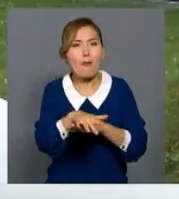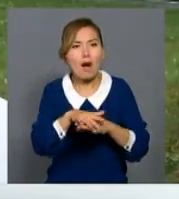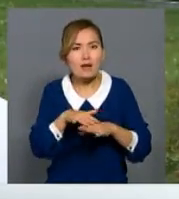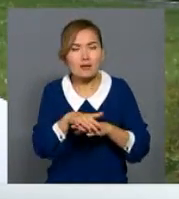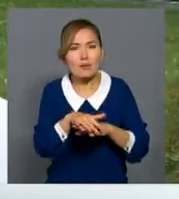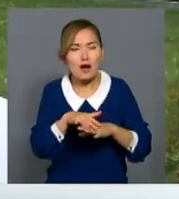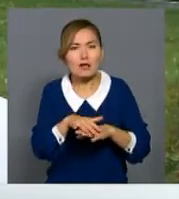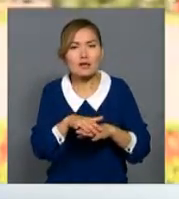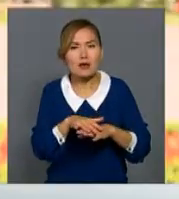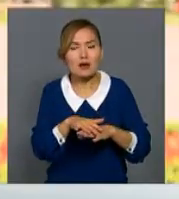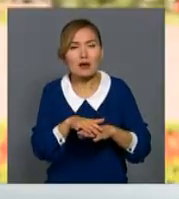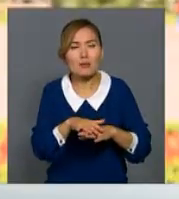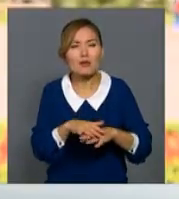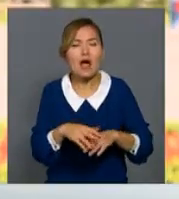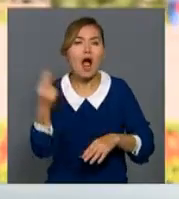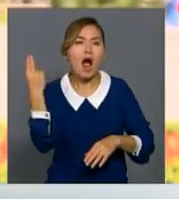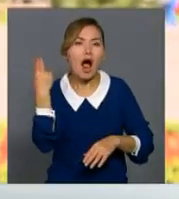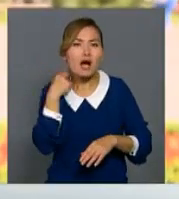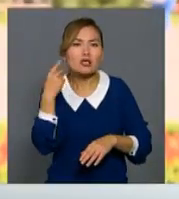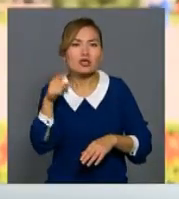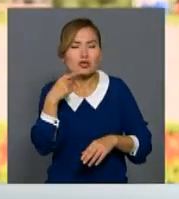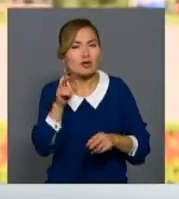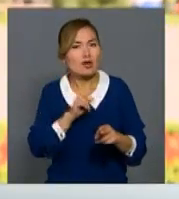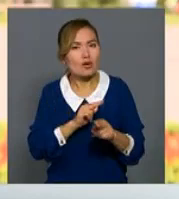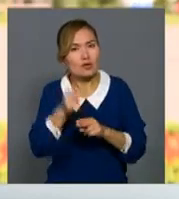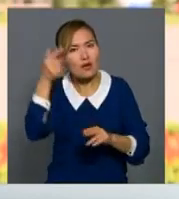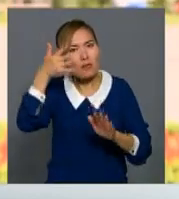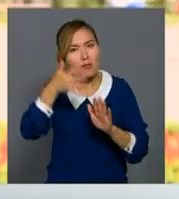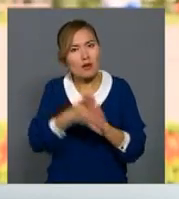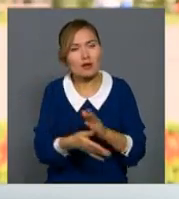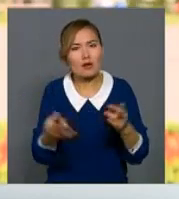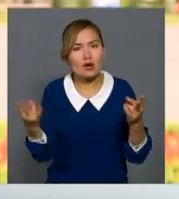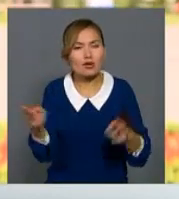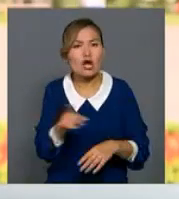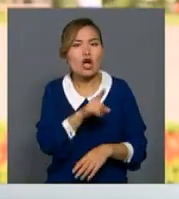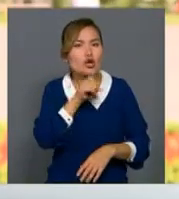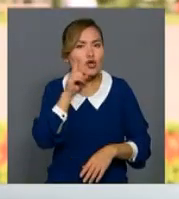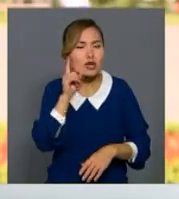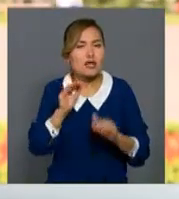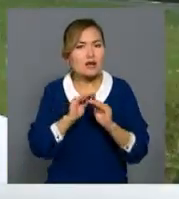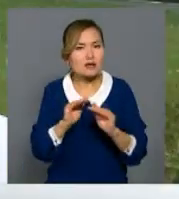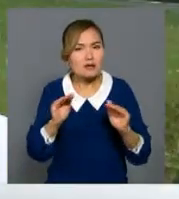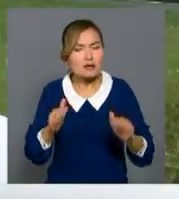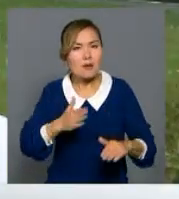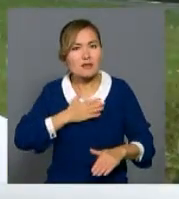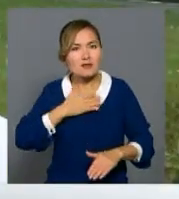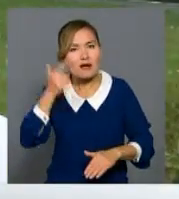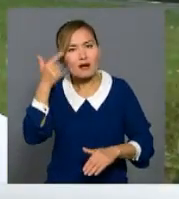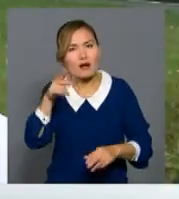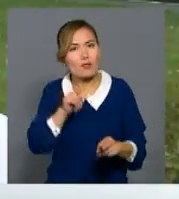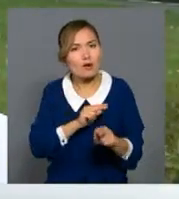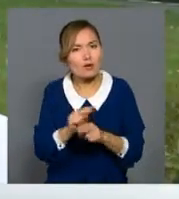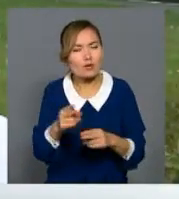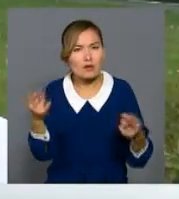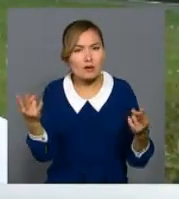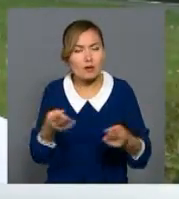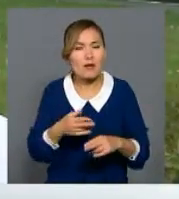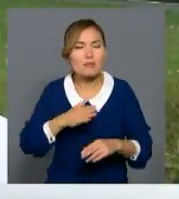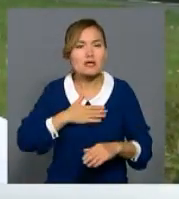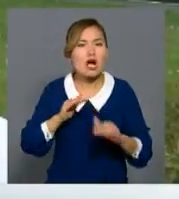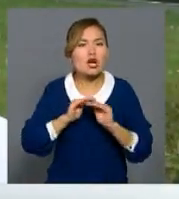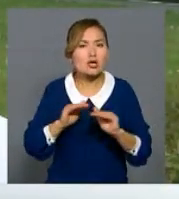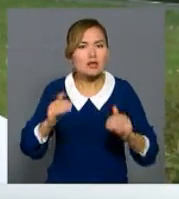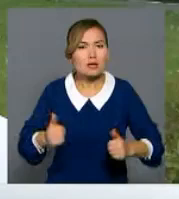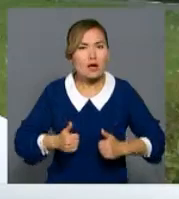пәндеріндегі терминдарды ағылшын тілінде менгеру. Жастың аты жас, олардың оқуға деген талпынысы, олардың